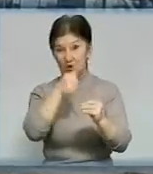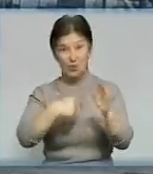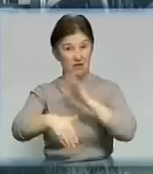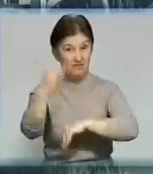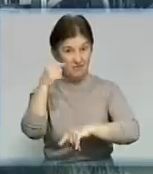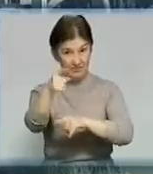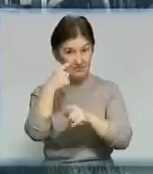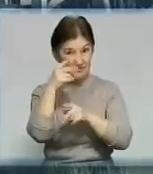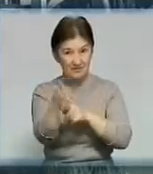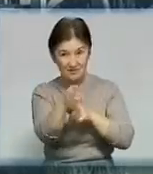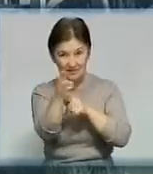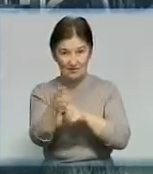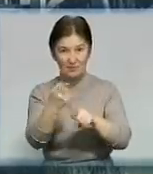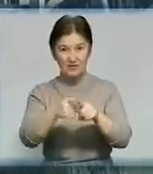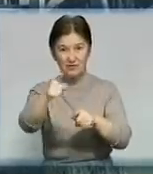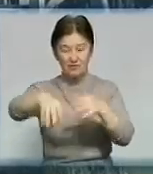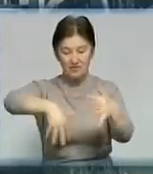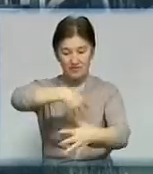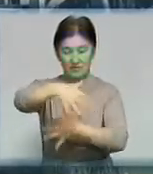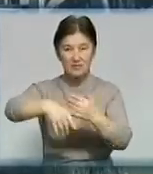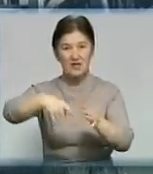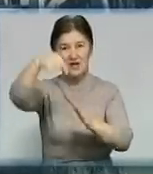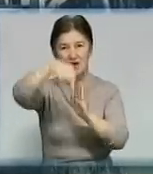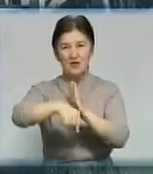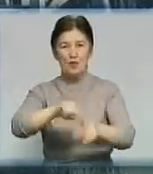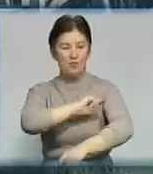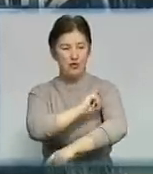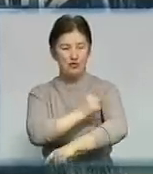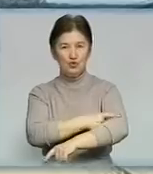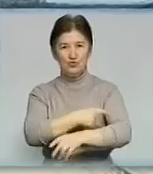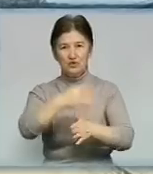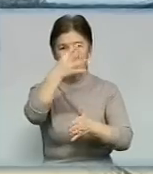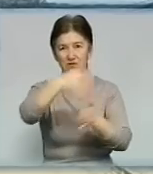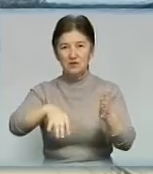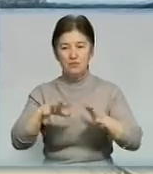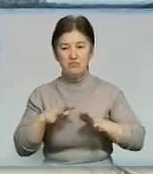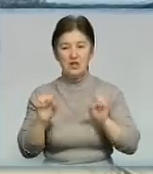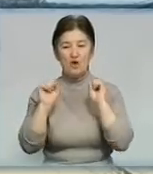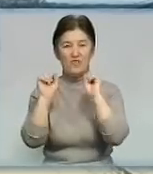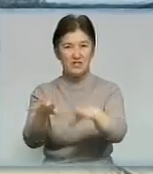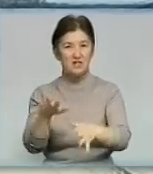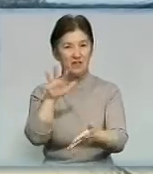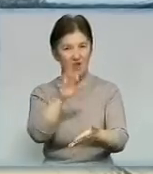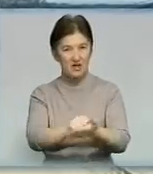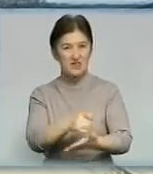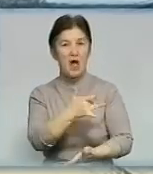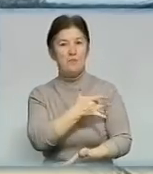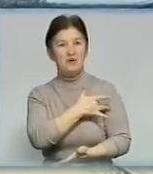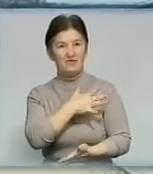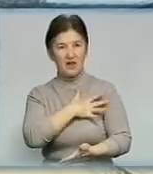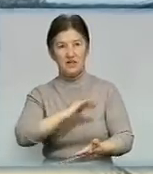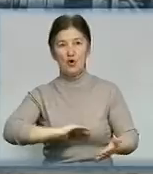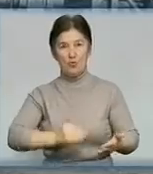електроекскаватори підіймають породу. У середині 2000-х потужності розрізу були віддані в оренду приватній компанії. Майже одразу на